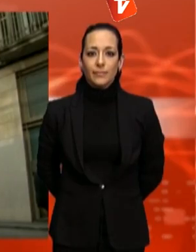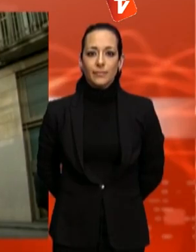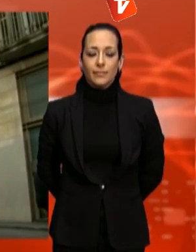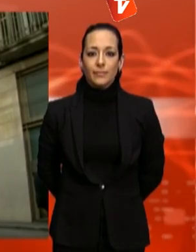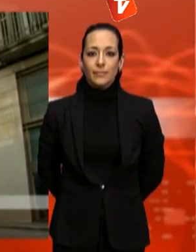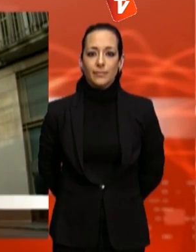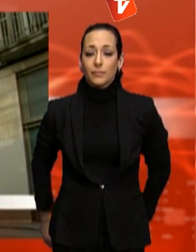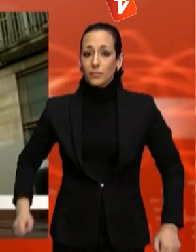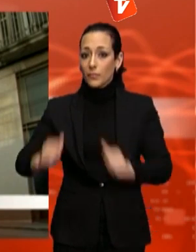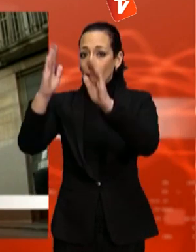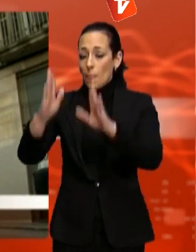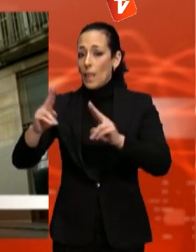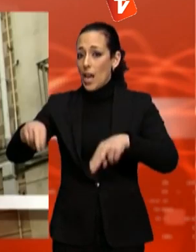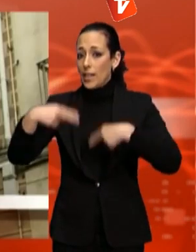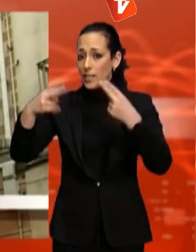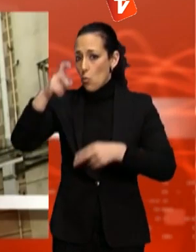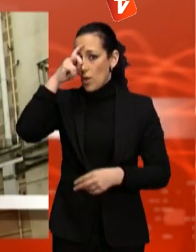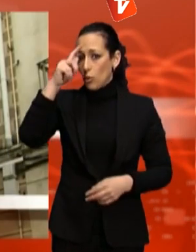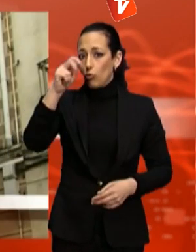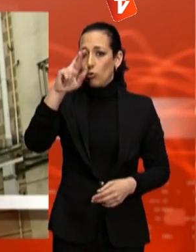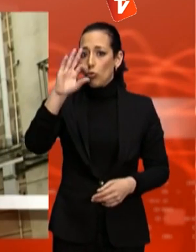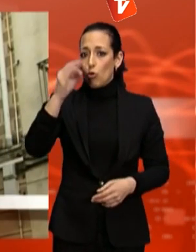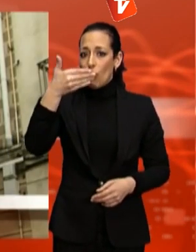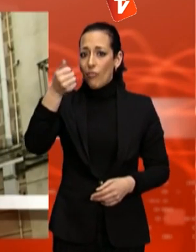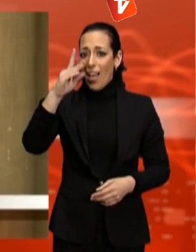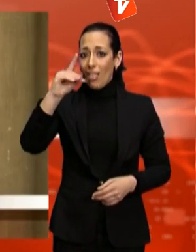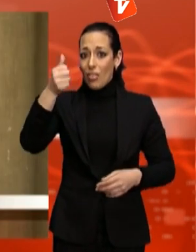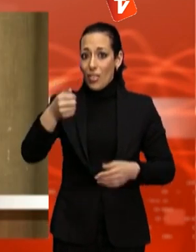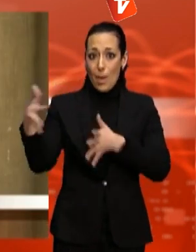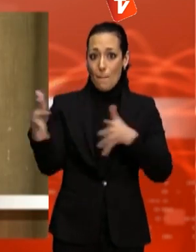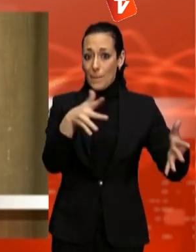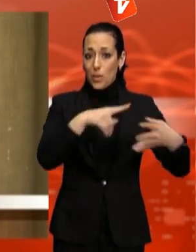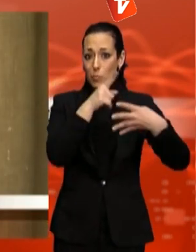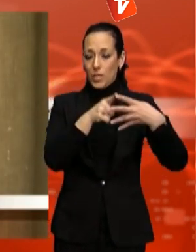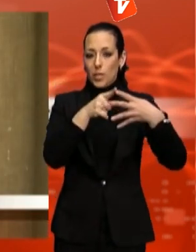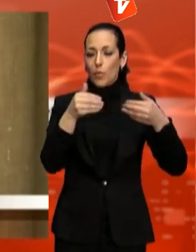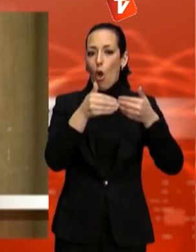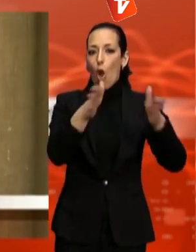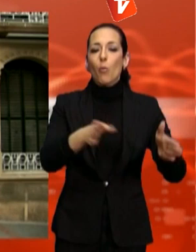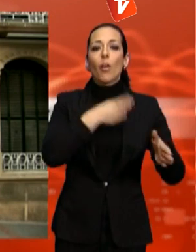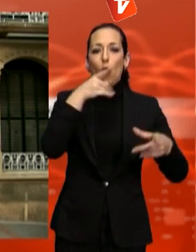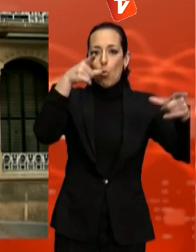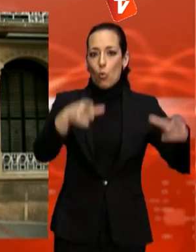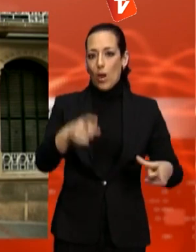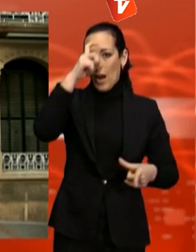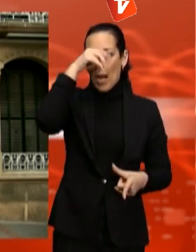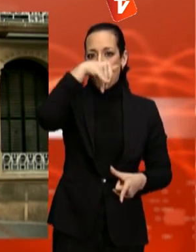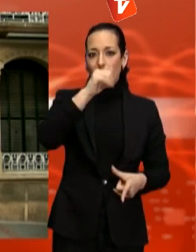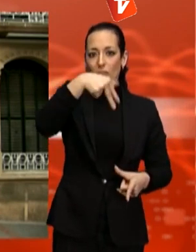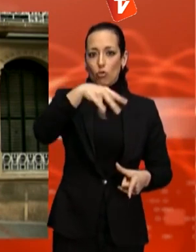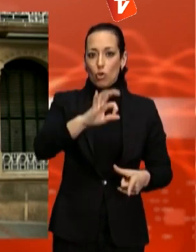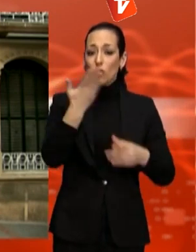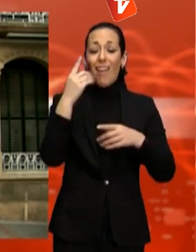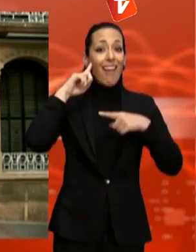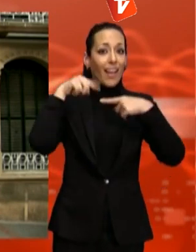El restaurant comunitari La Trobada obrirà a principis del mes de març al local dels Minyons. Oferirà 70 menús diaris,